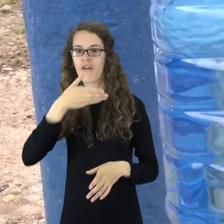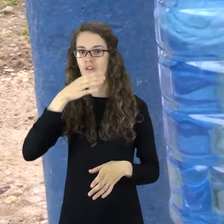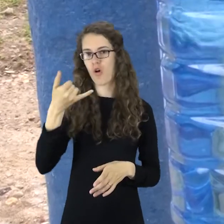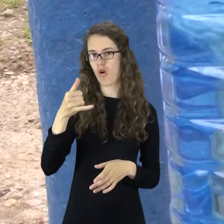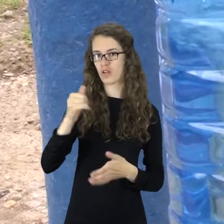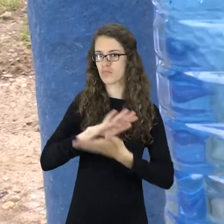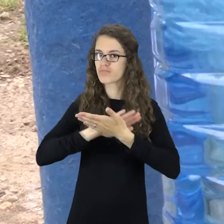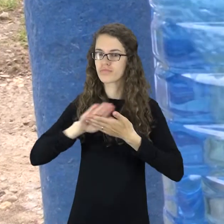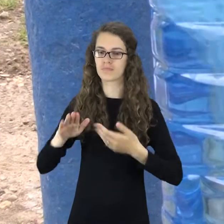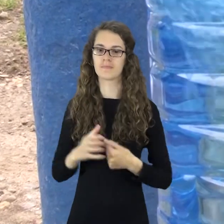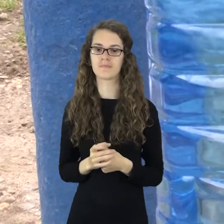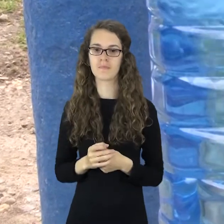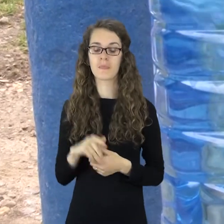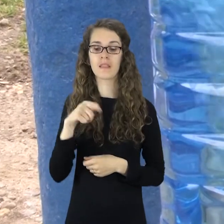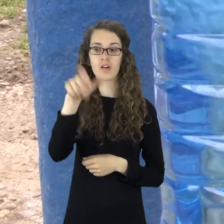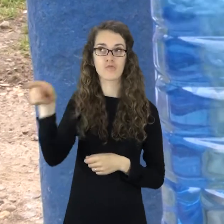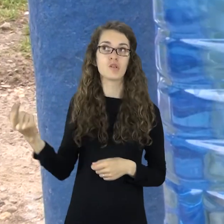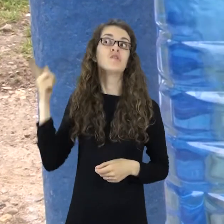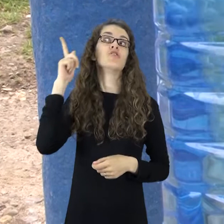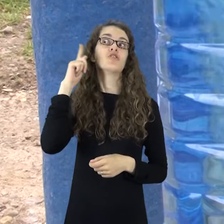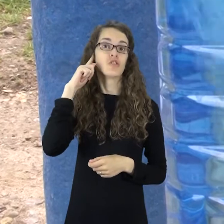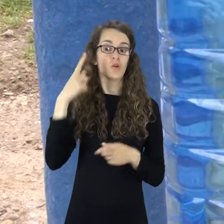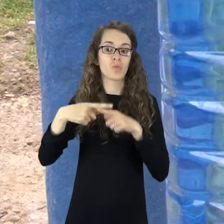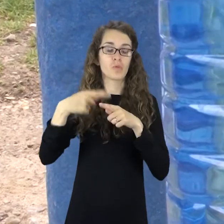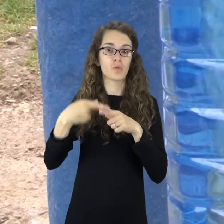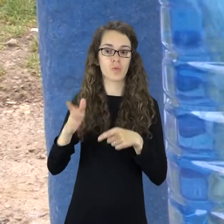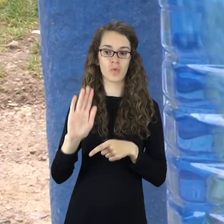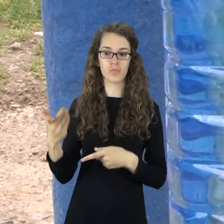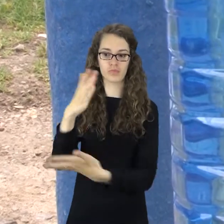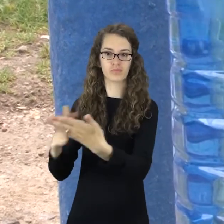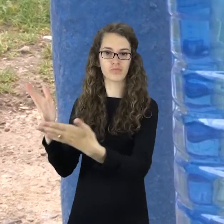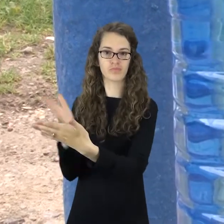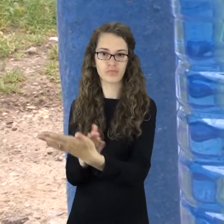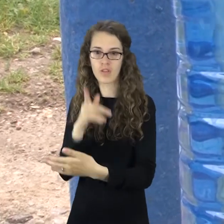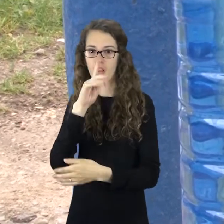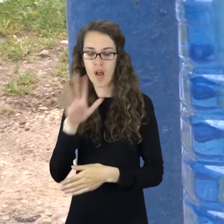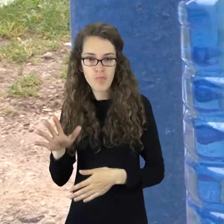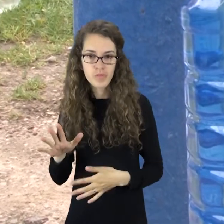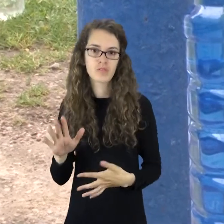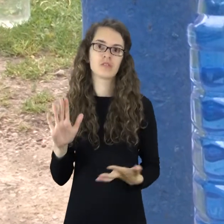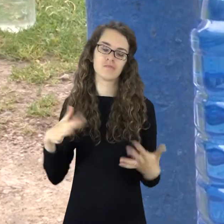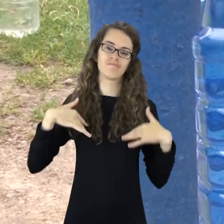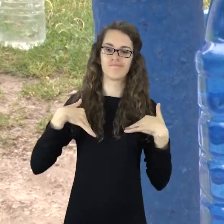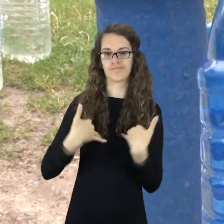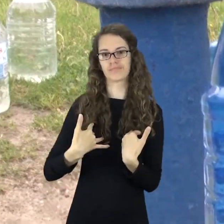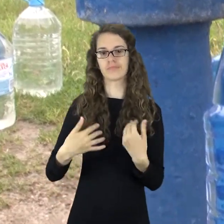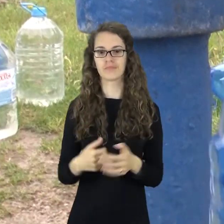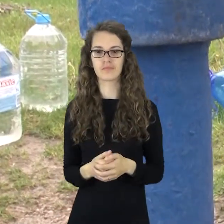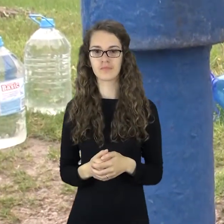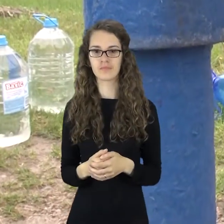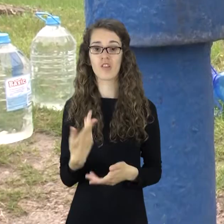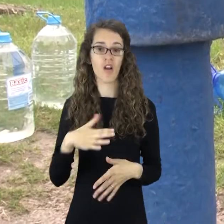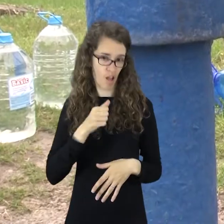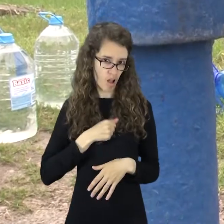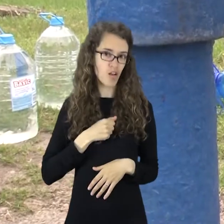vandens kokybė. Tad gyventojai išgirdė, kad jau visai netrukus šios vandens pilimo kolonėlės neliks, neslėpia apmūdo. Ar